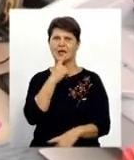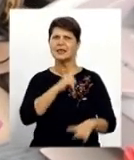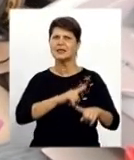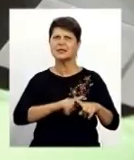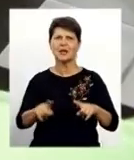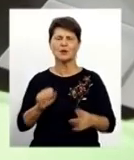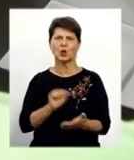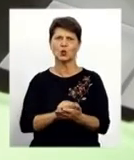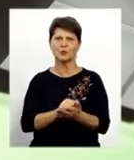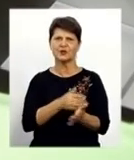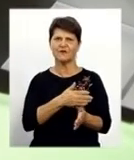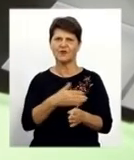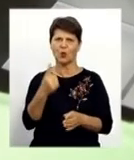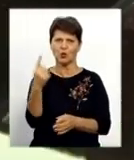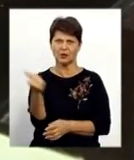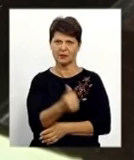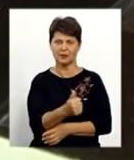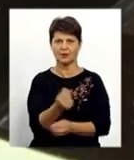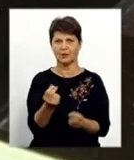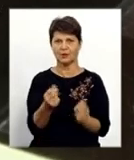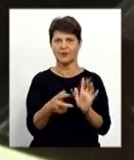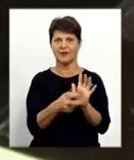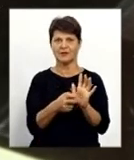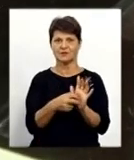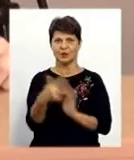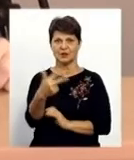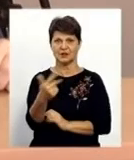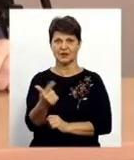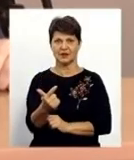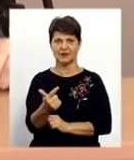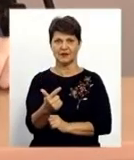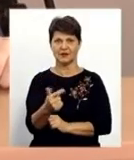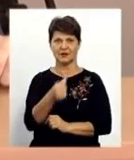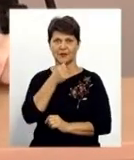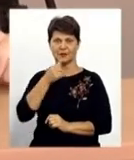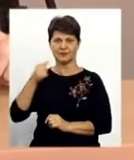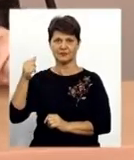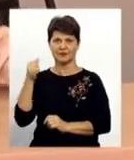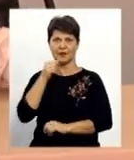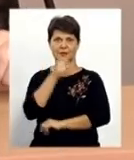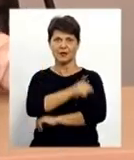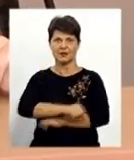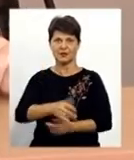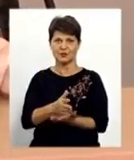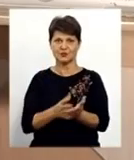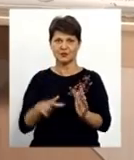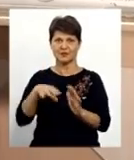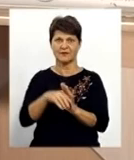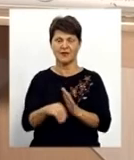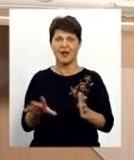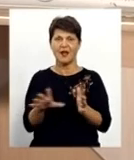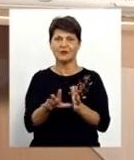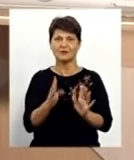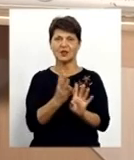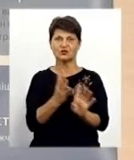документ виготовляють за тиждень. Такий коштуватиме 830 гривень. Минулого року в міграційній службі запровадили електронні